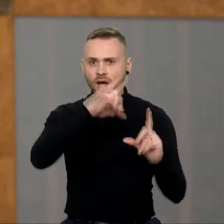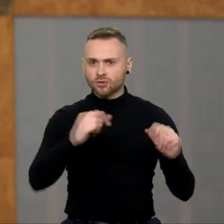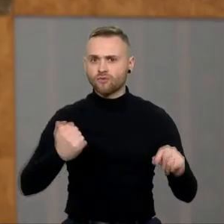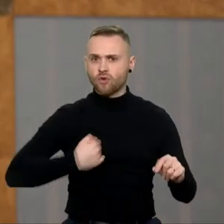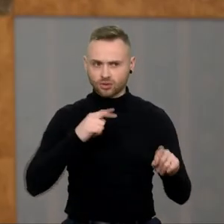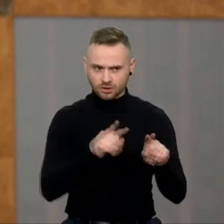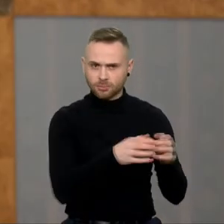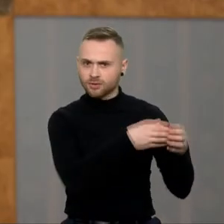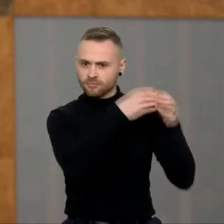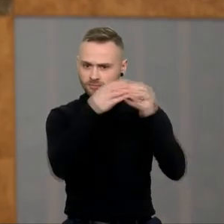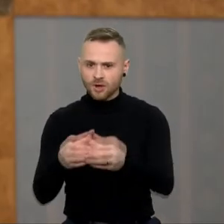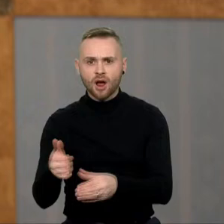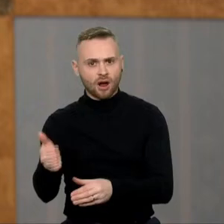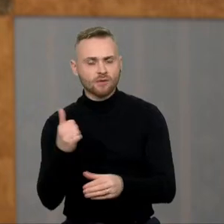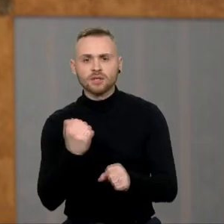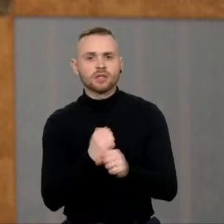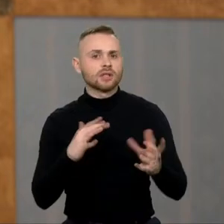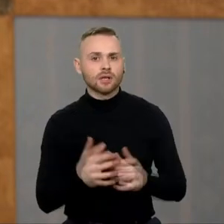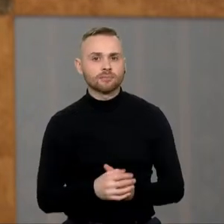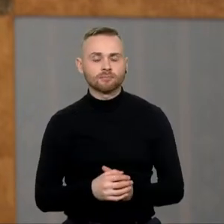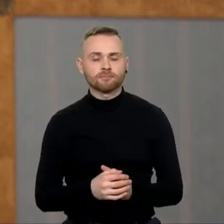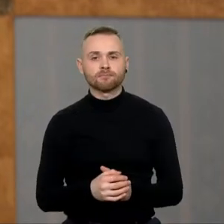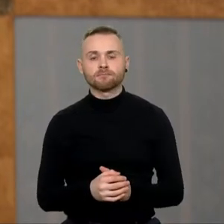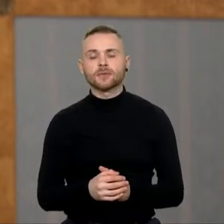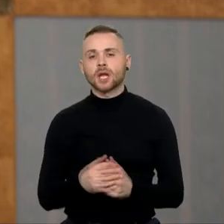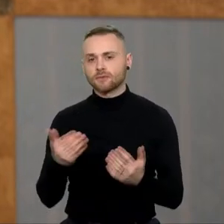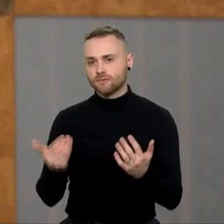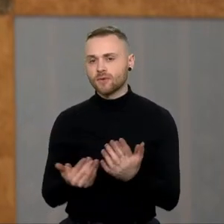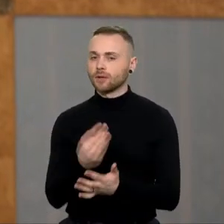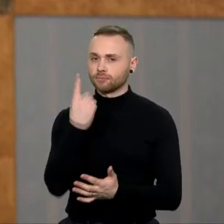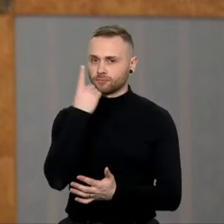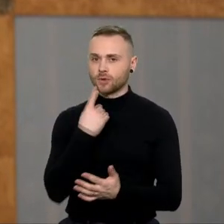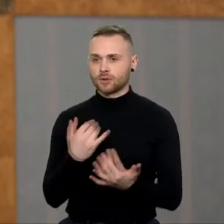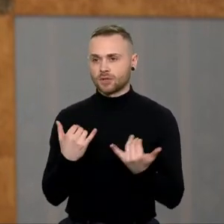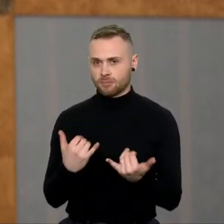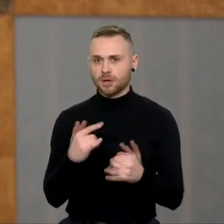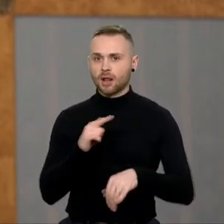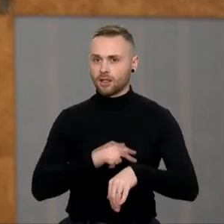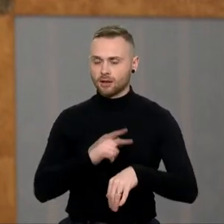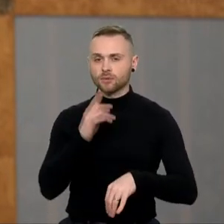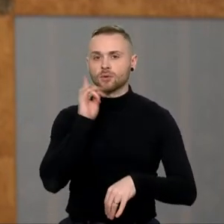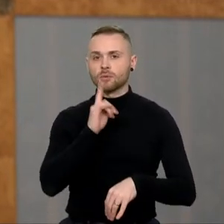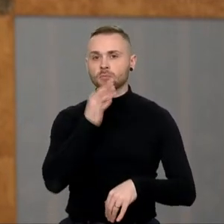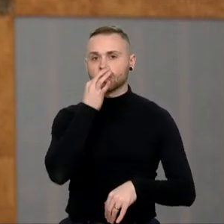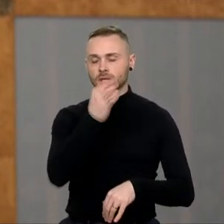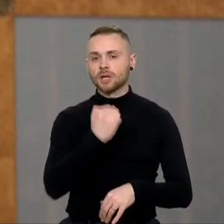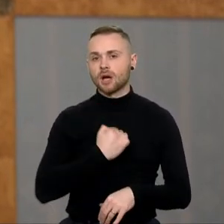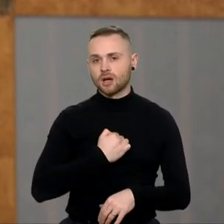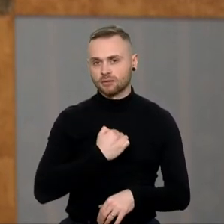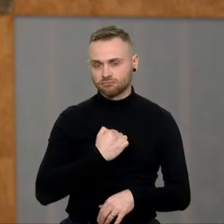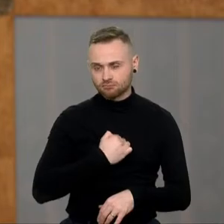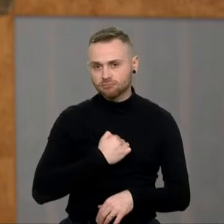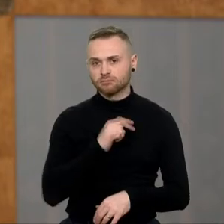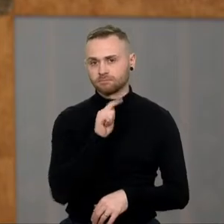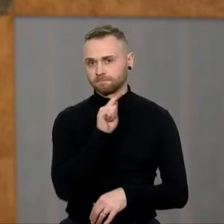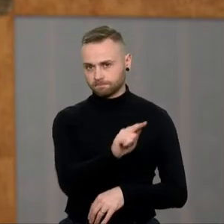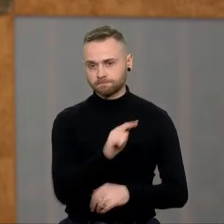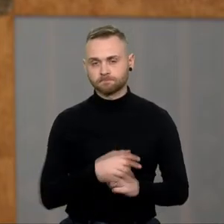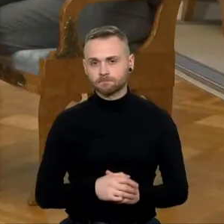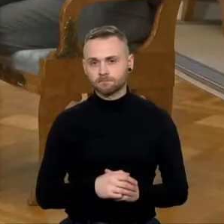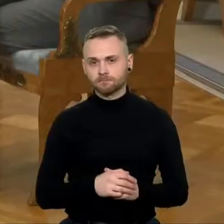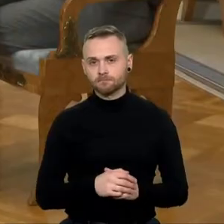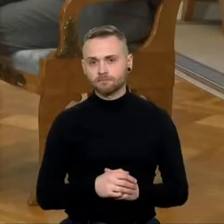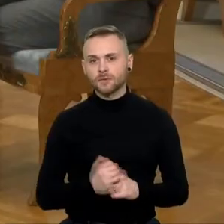pirmiausia, noriu pasinaudodamas proga dar kartai išreikšti savo pagarbą žuvusiam Laisės kariai. Tai buvo jo drasus